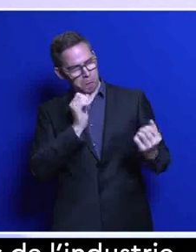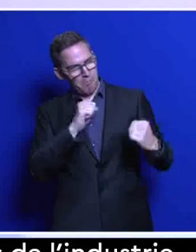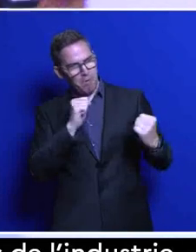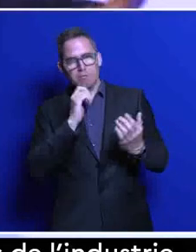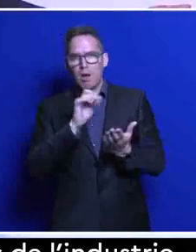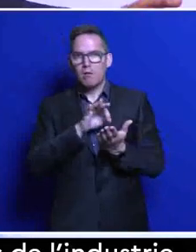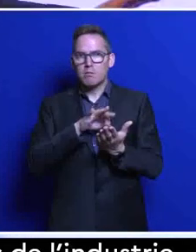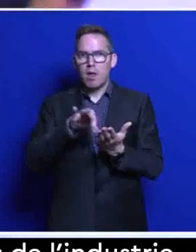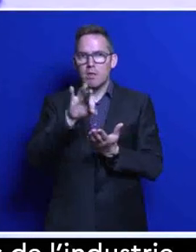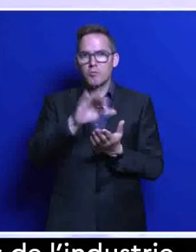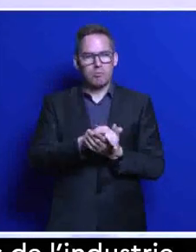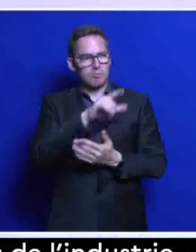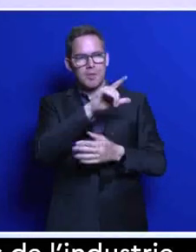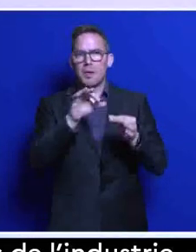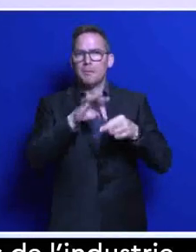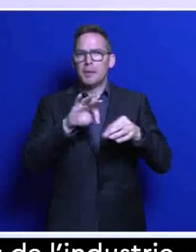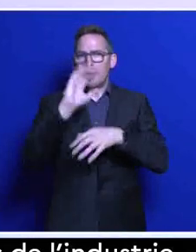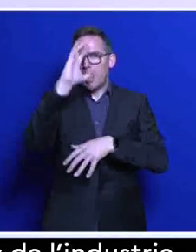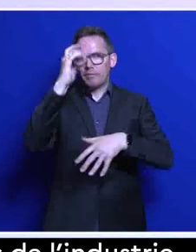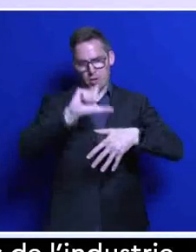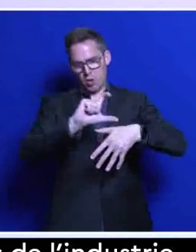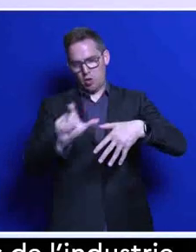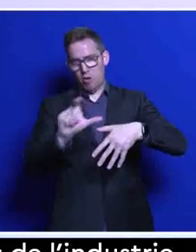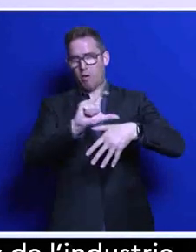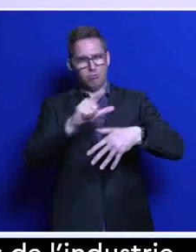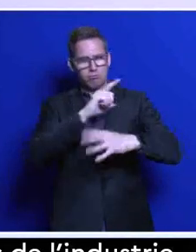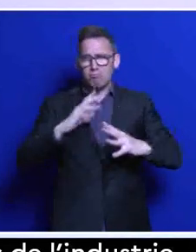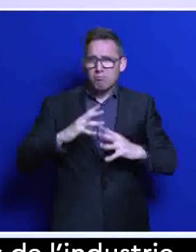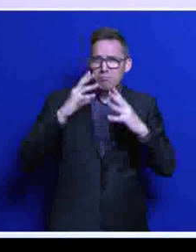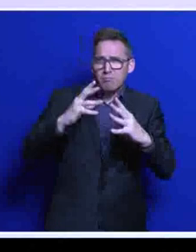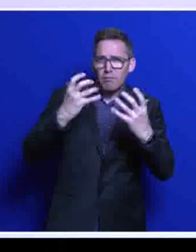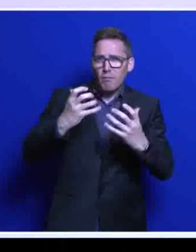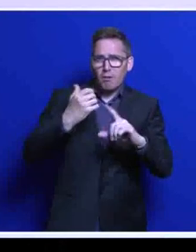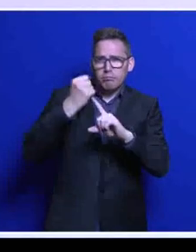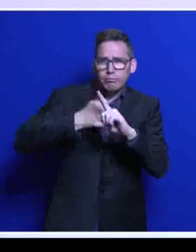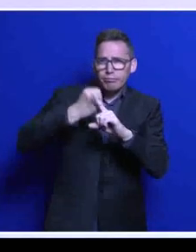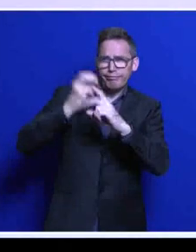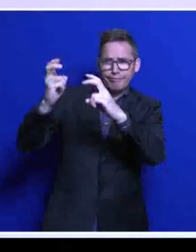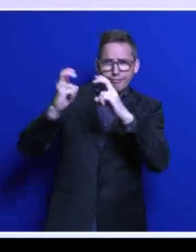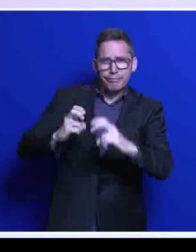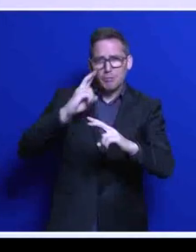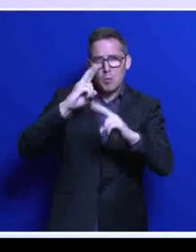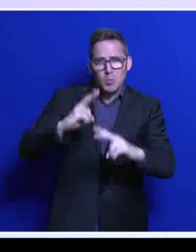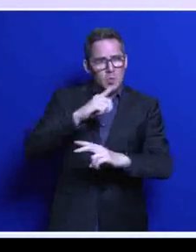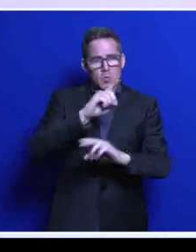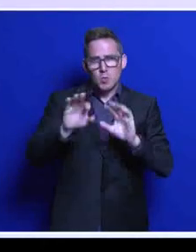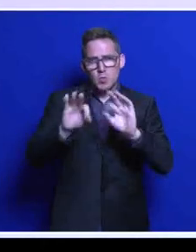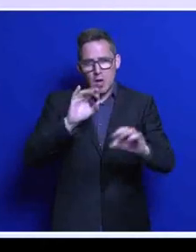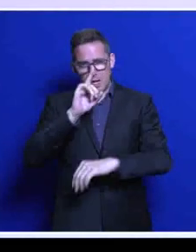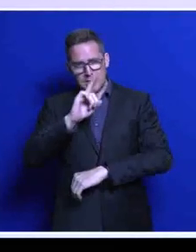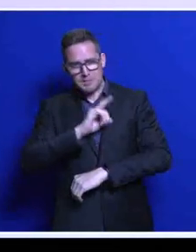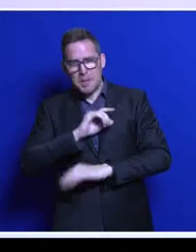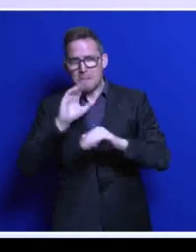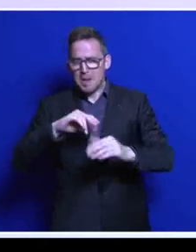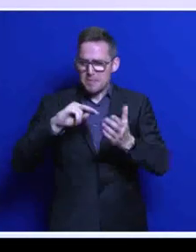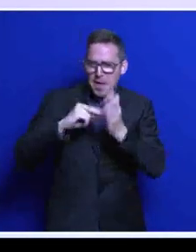si les États du Golfe veulent s'engager avec autant de force dans la lutte contre le réchauffement climatique sur la base de choix technologiques courageux, audacieux et